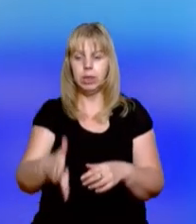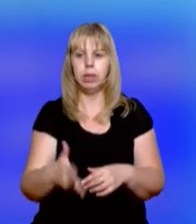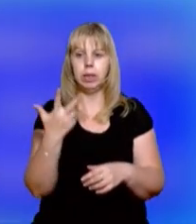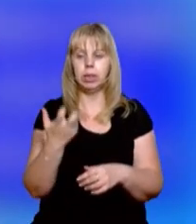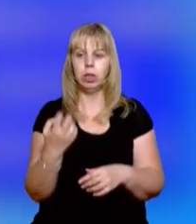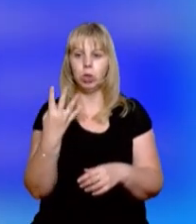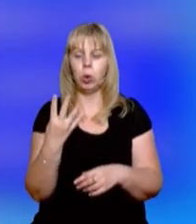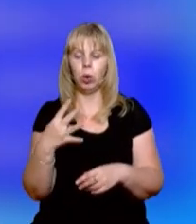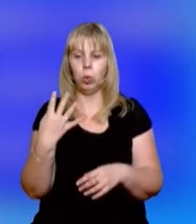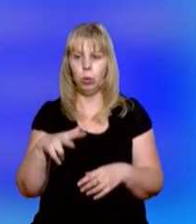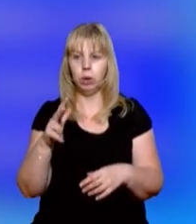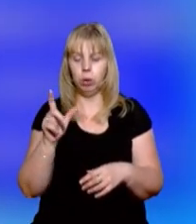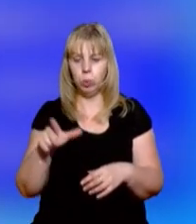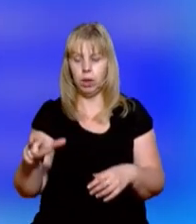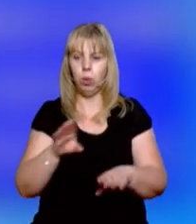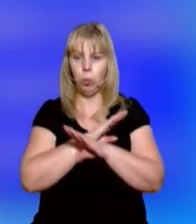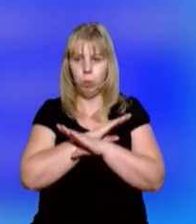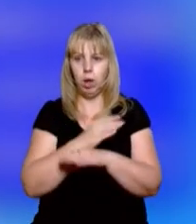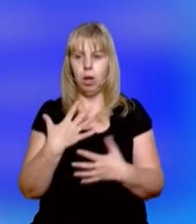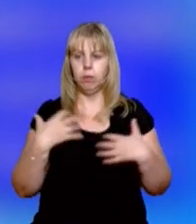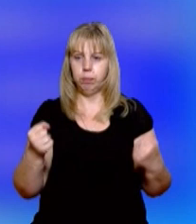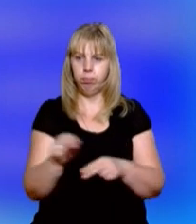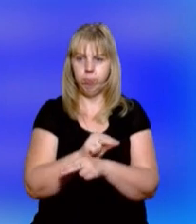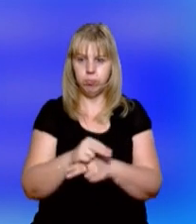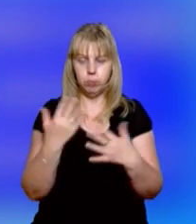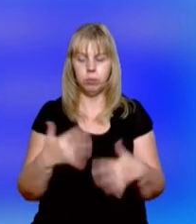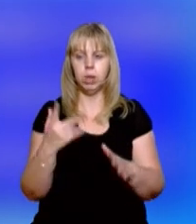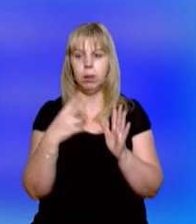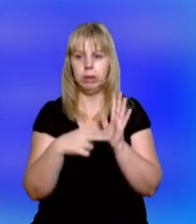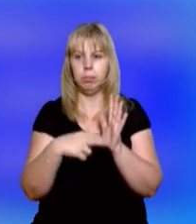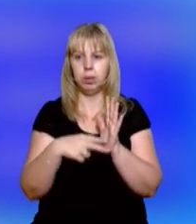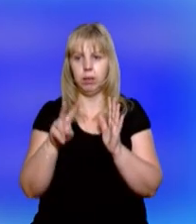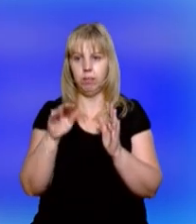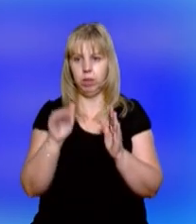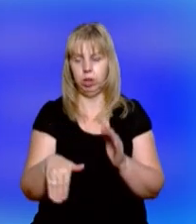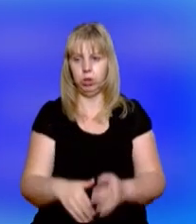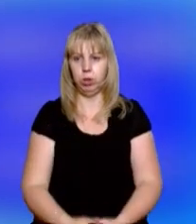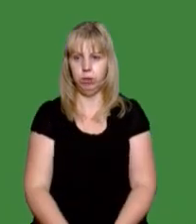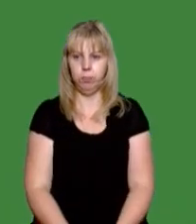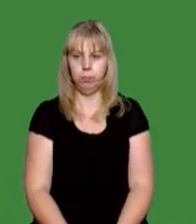3340 людей з діагнозом померли. Одужали понад 72 тисячі.